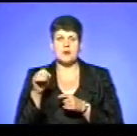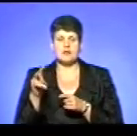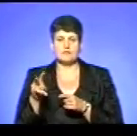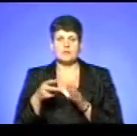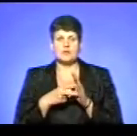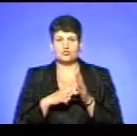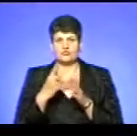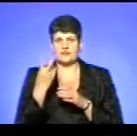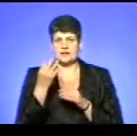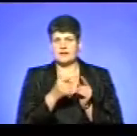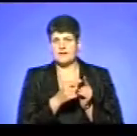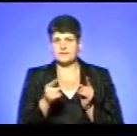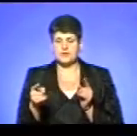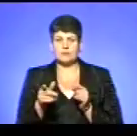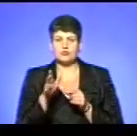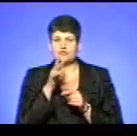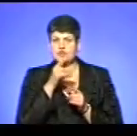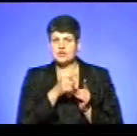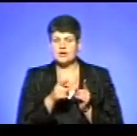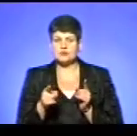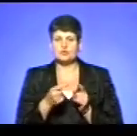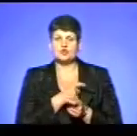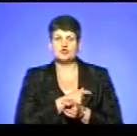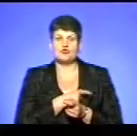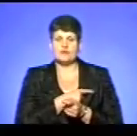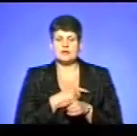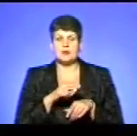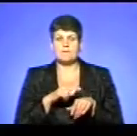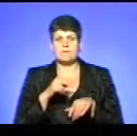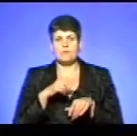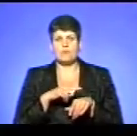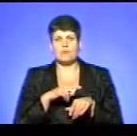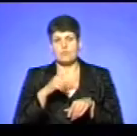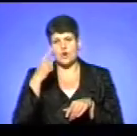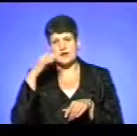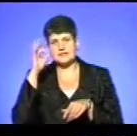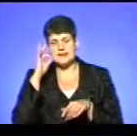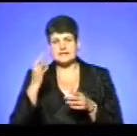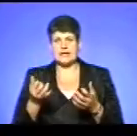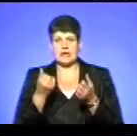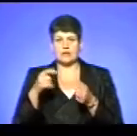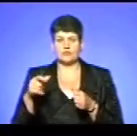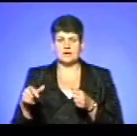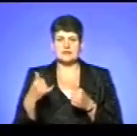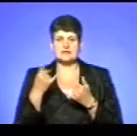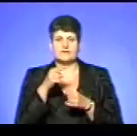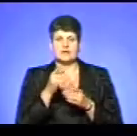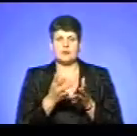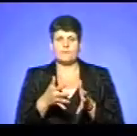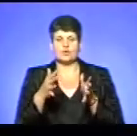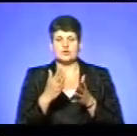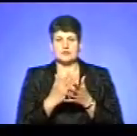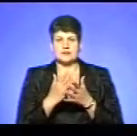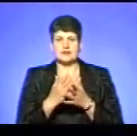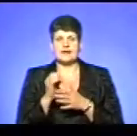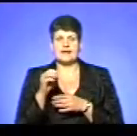дні. Упродовж цього часу на складі чергуватимуть поліцейські і рятувальники. Зараз в тих бочках знаходиться